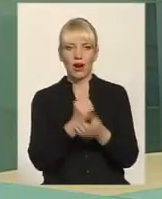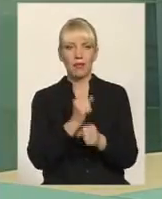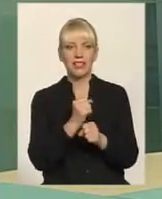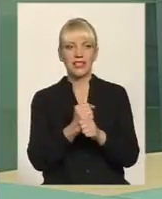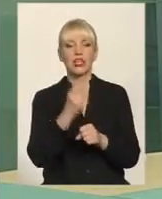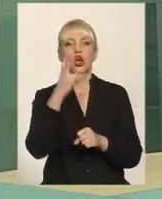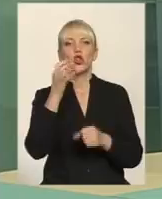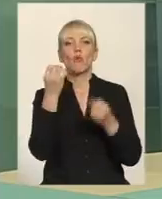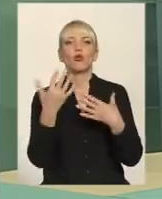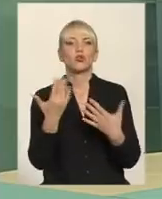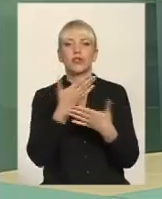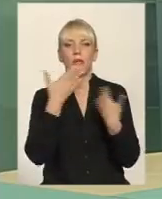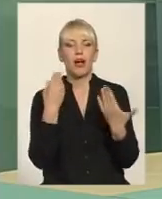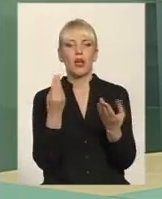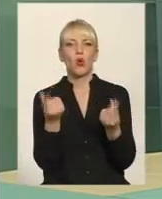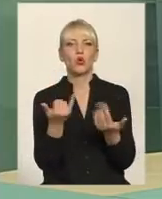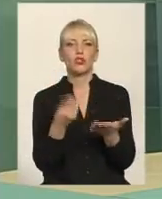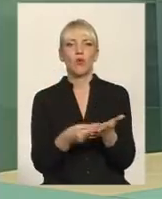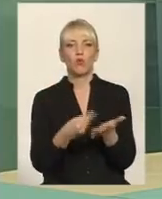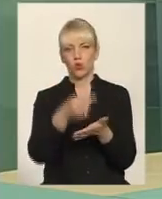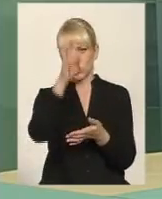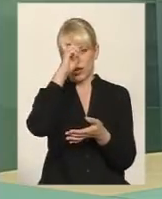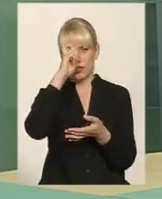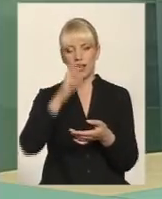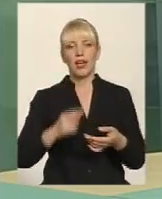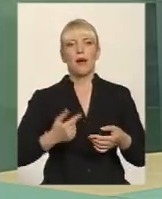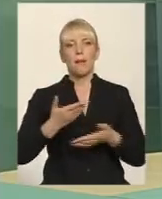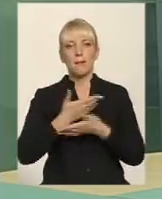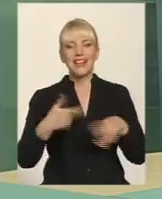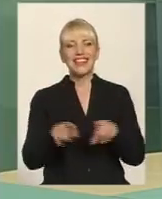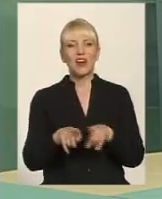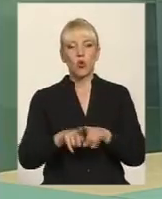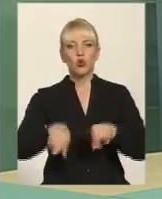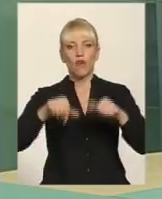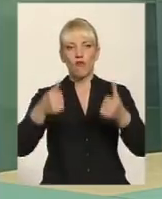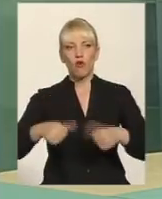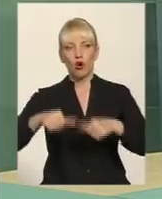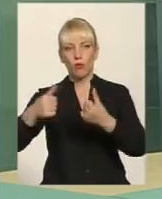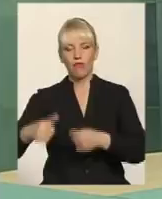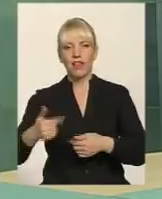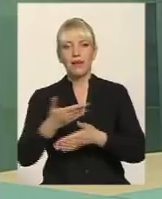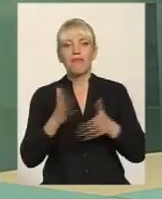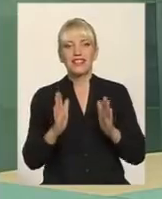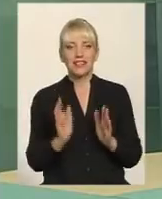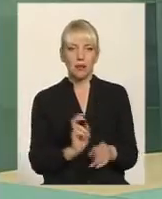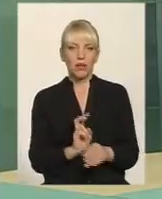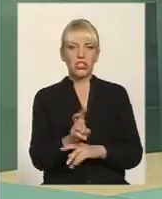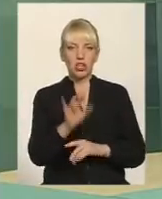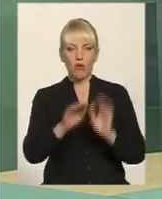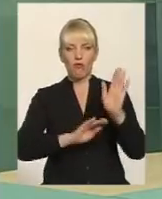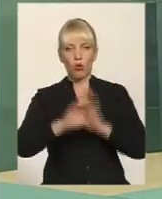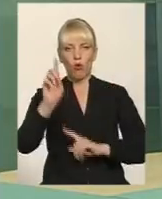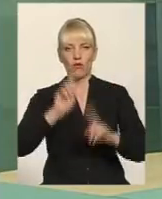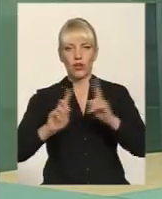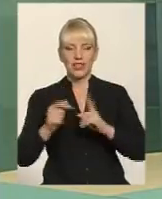програми немає коштів в державному бюджеті. Ми також, коли формували... Ми тоді тільки прийшли в Верховну Раду, але ми долучилися